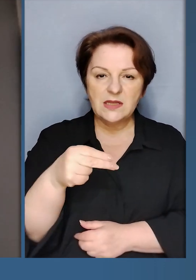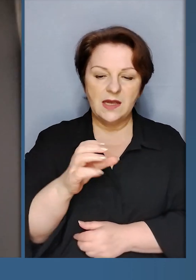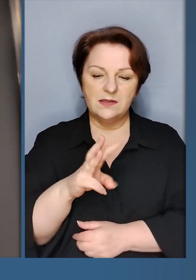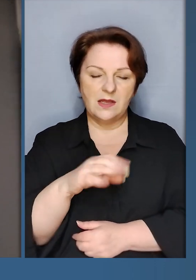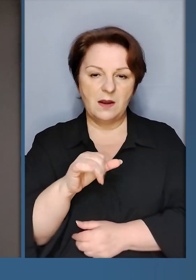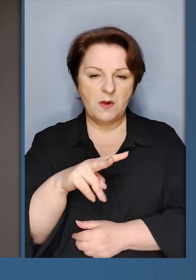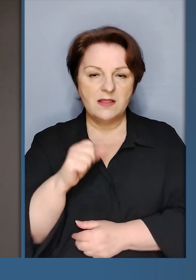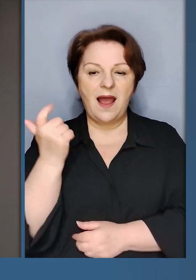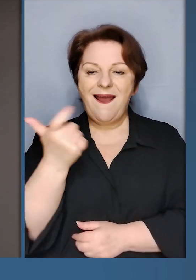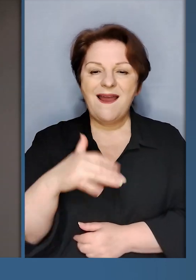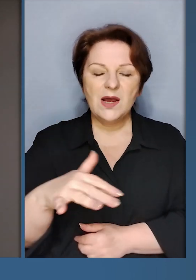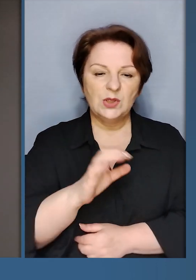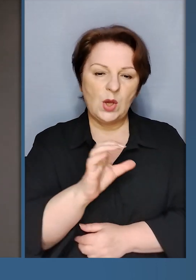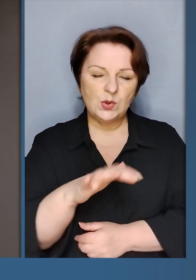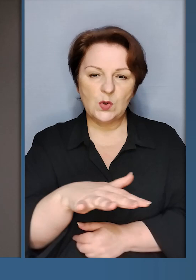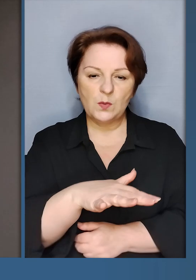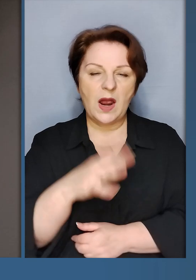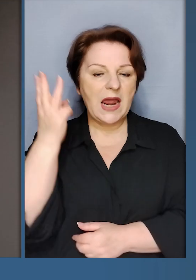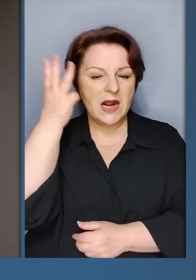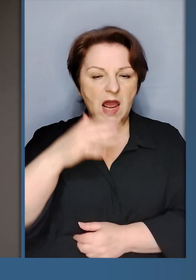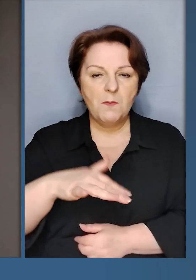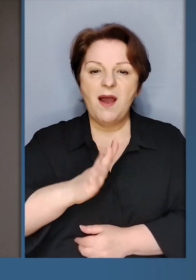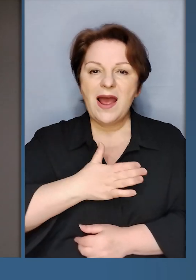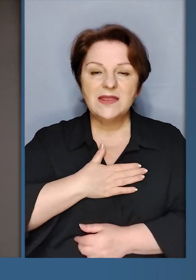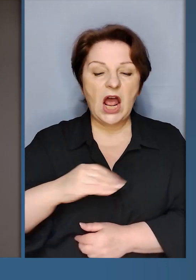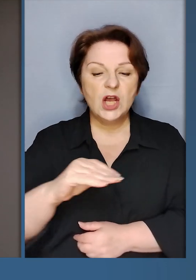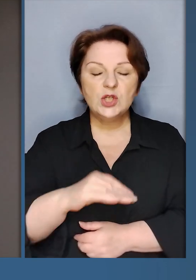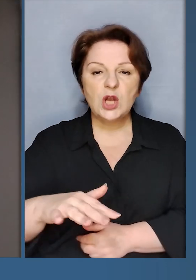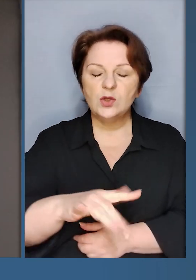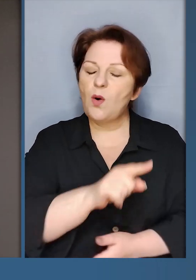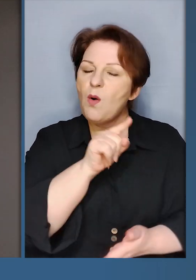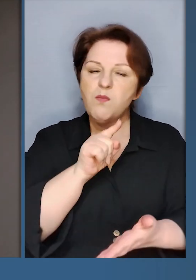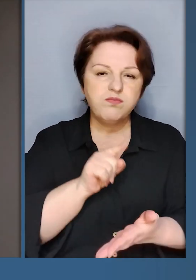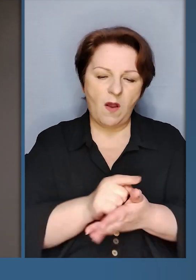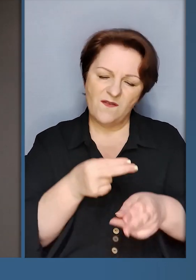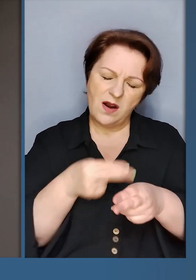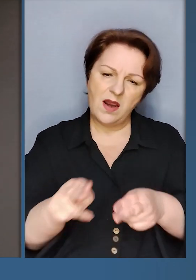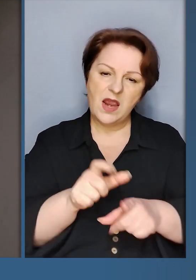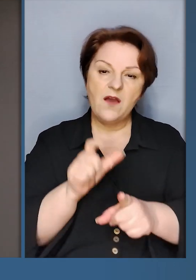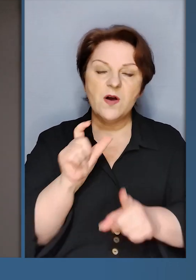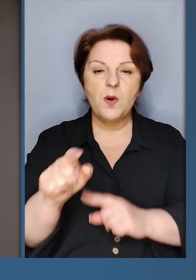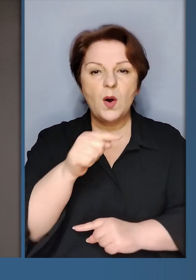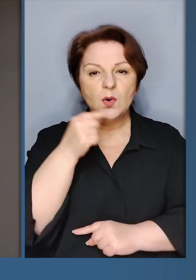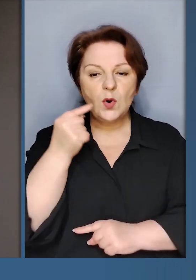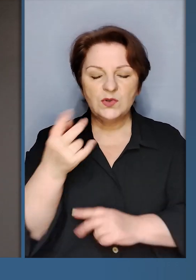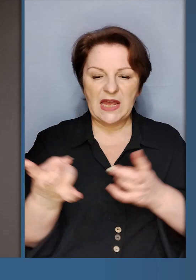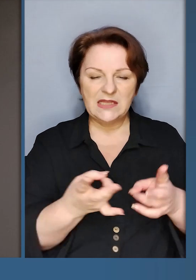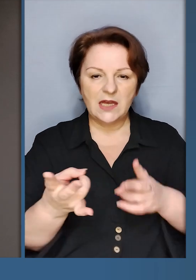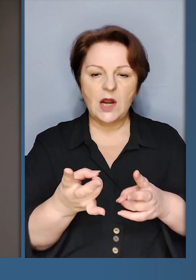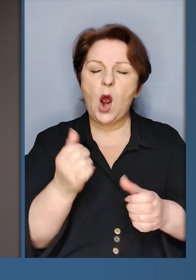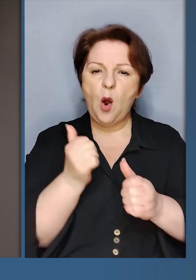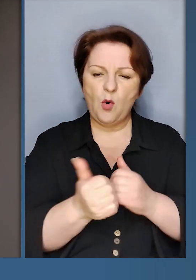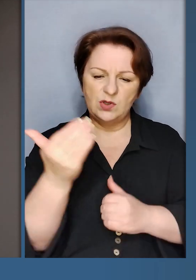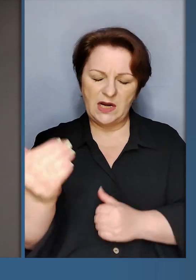Львів, Запоріжжя, Сміла, Харківщина, Сумщина, Хмельниччина, наша Житомирщина. Обов'язково відповімо російським